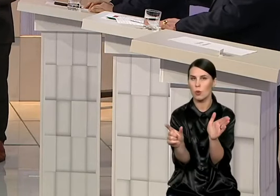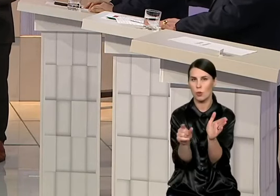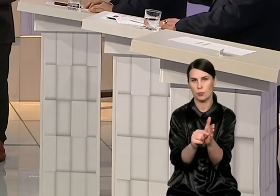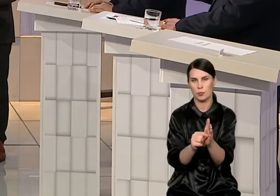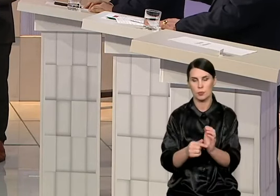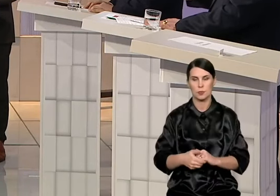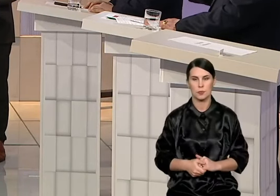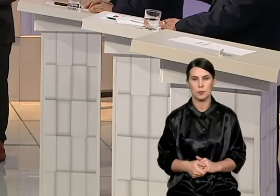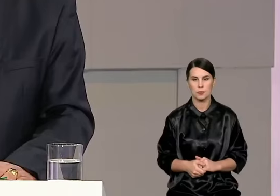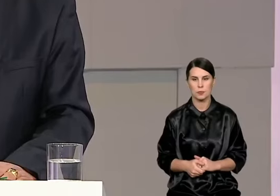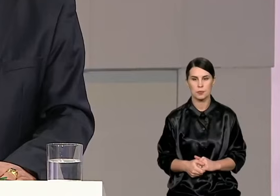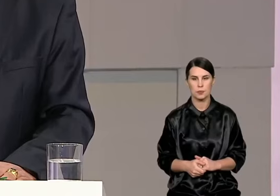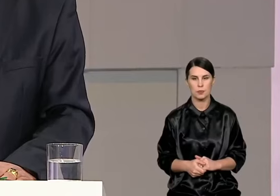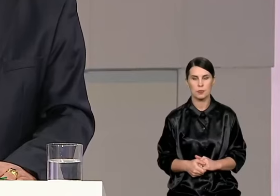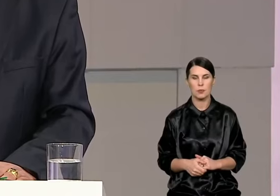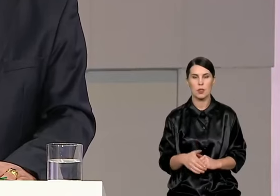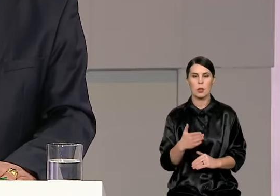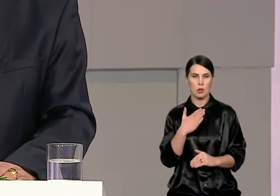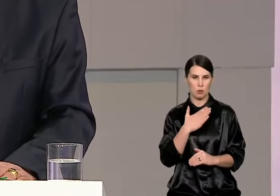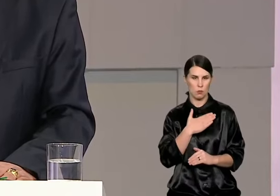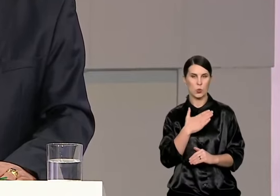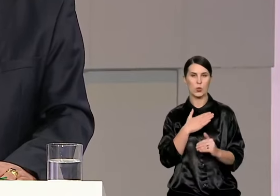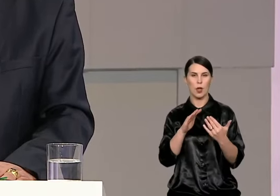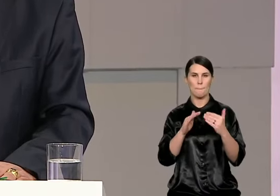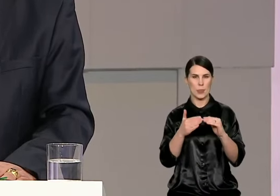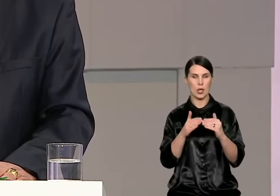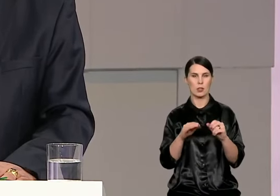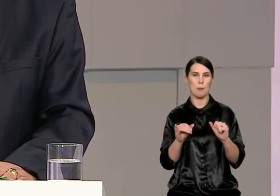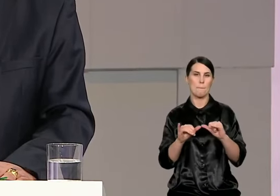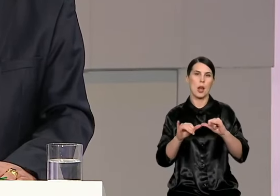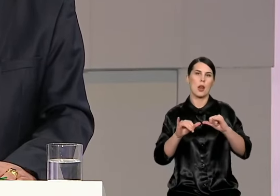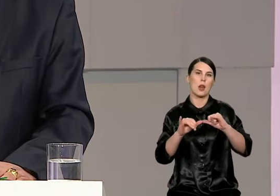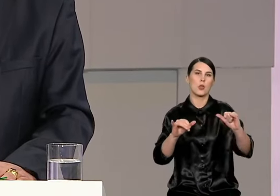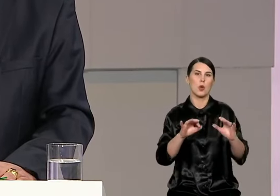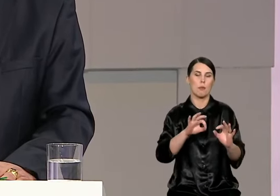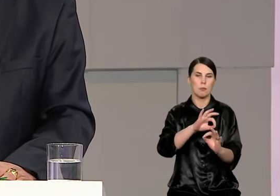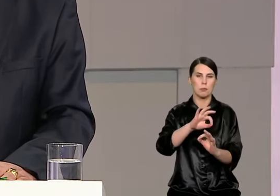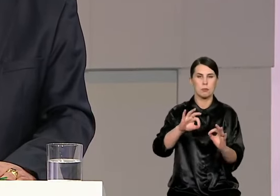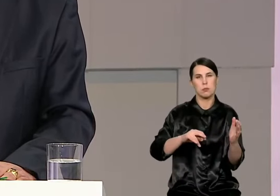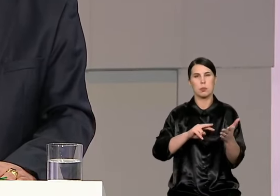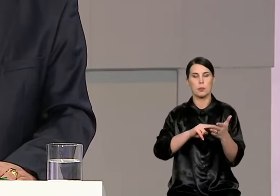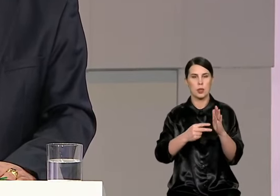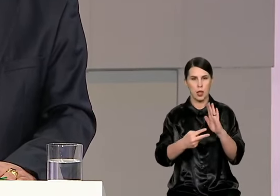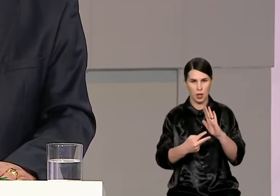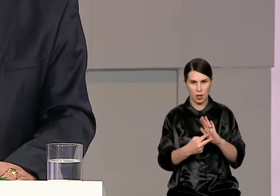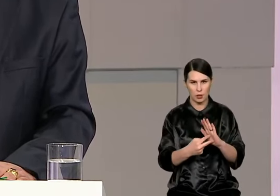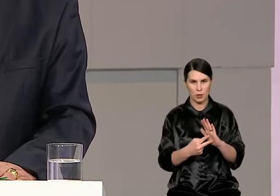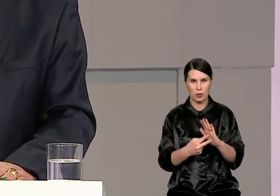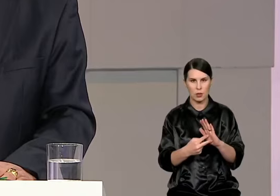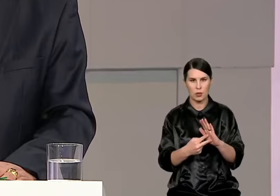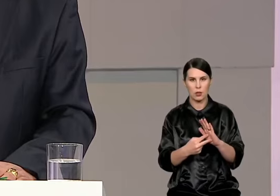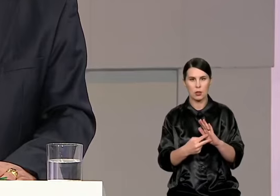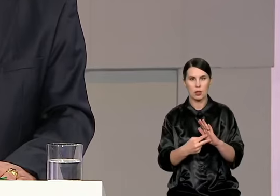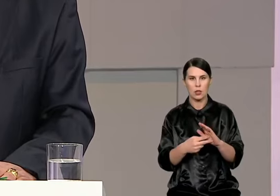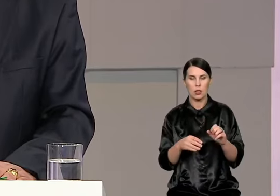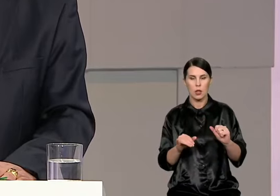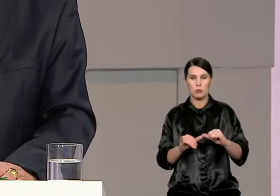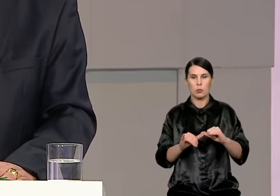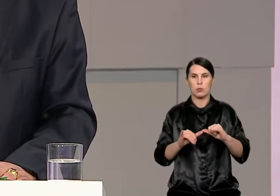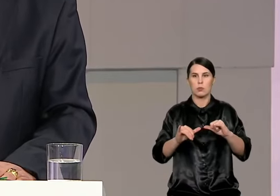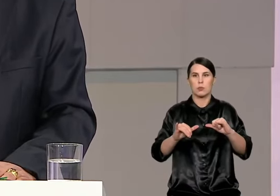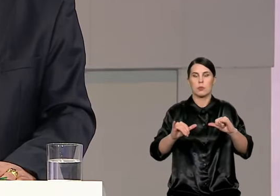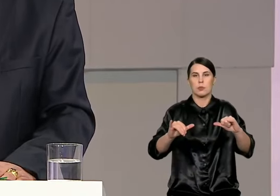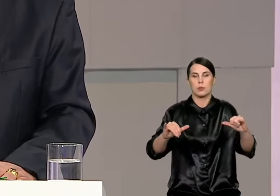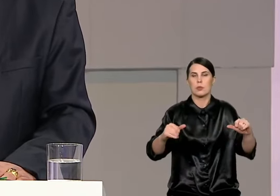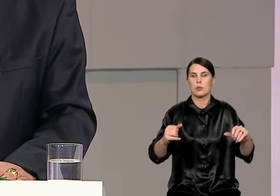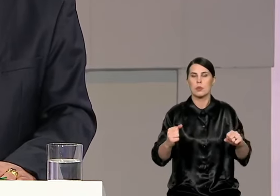kaip tas, reiškia, bėsto plėtros planas, yra, reiškia, atiduodami rajonai plėtrai, nes miestas turi būti plėstis ne į aukštą, ne